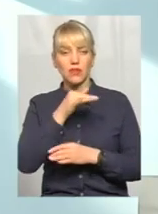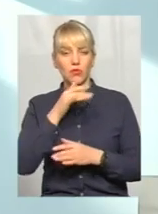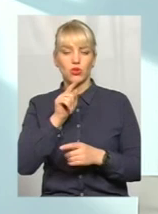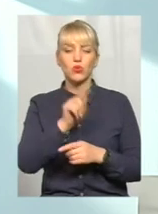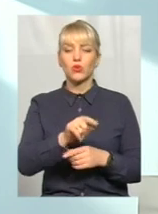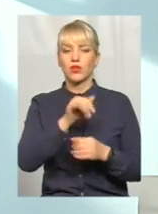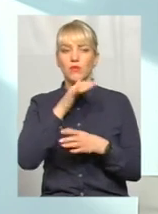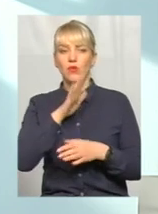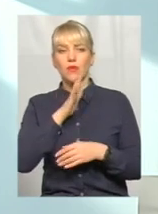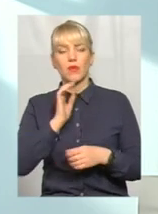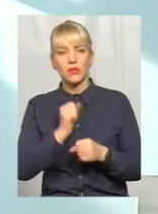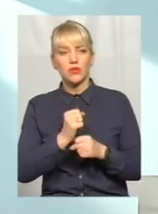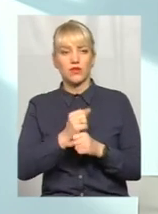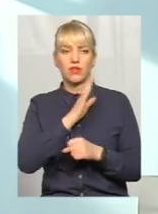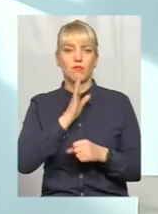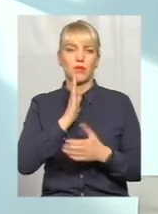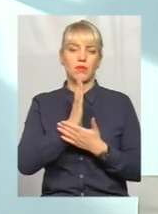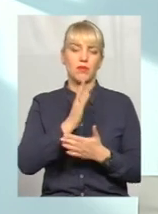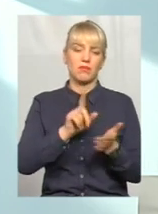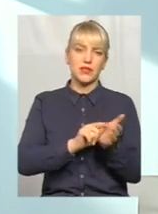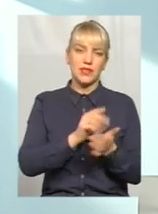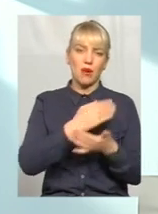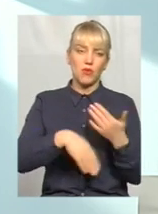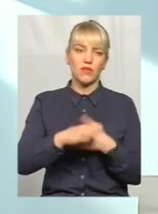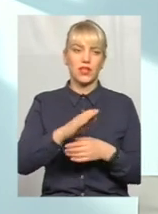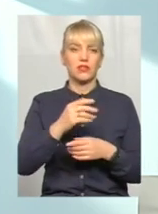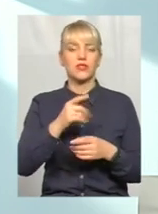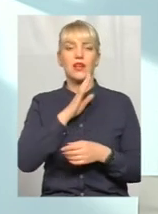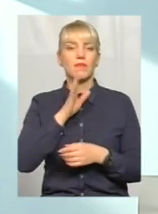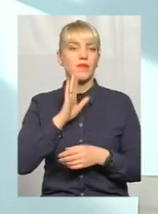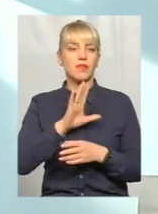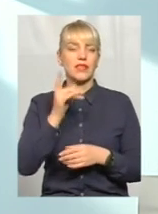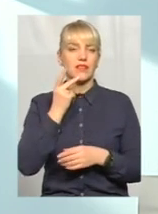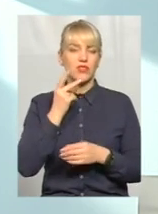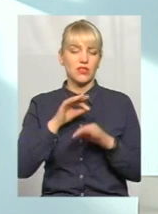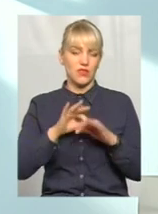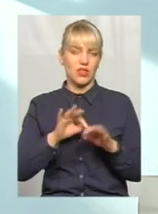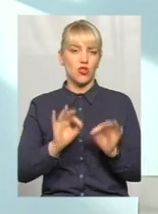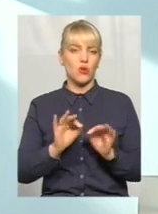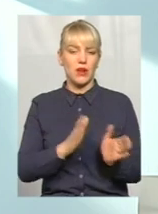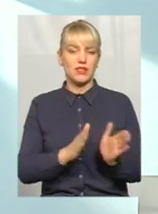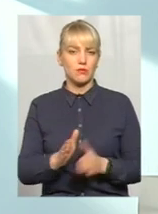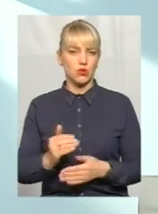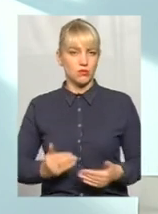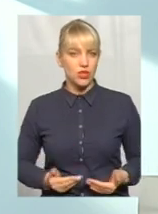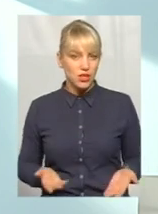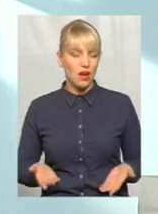працювати, мама має пенсію по інвалідності, мама не завжди веде абсолютно нормальний спосіб життя.